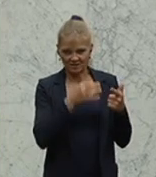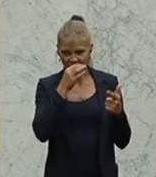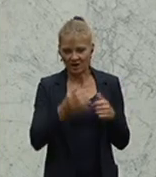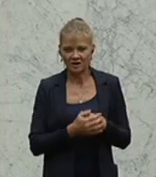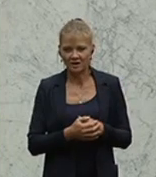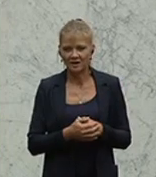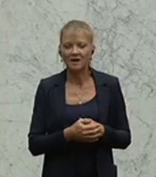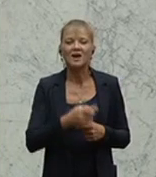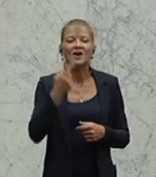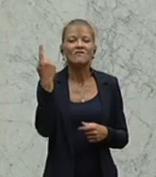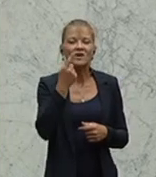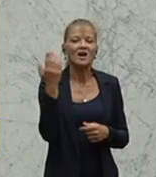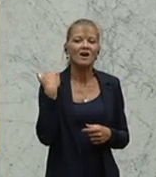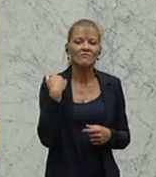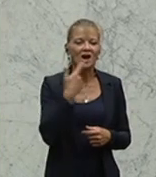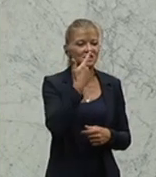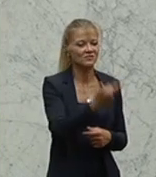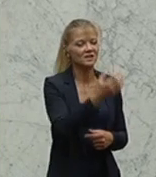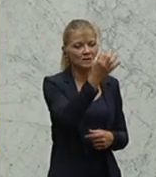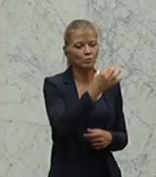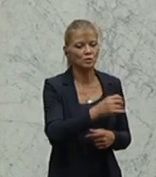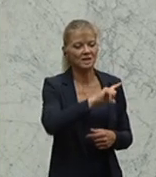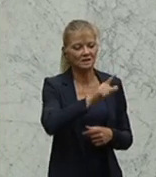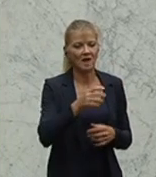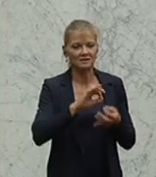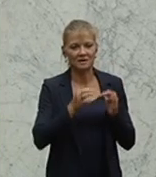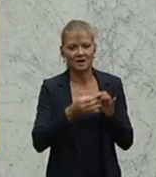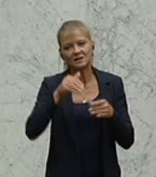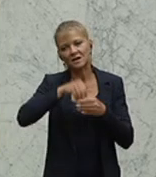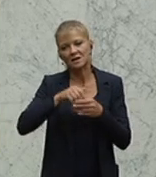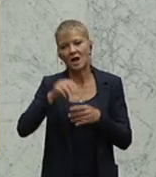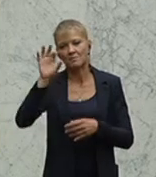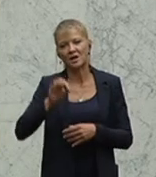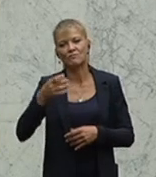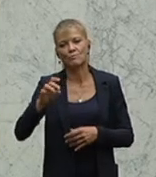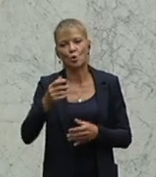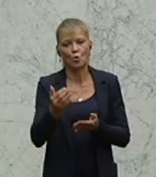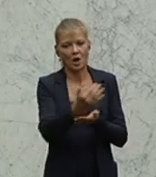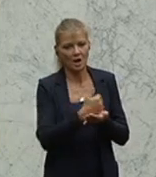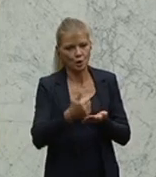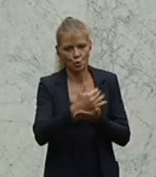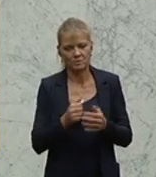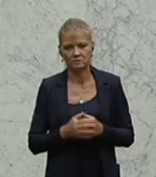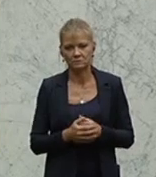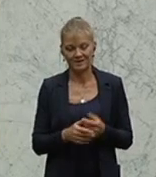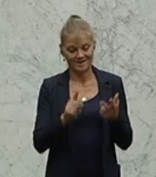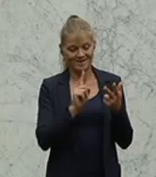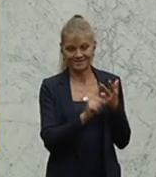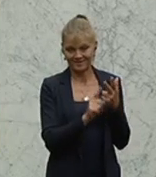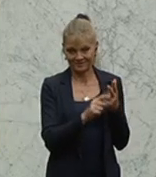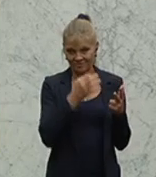Land Kärnten in der FPÖ kassiert? Die dritte Frage lautet, wer hat die